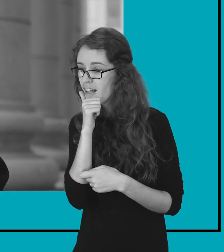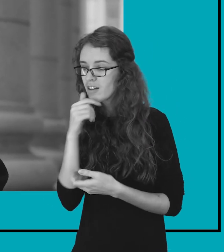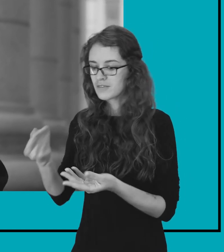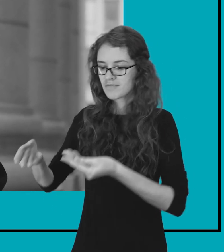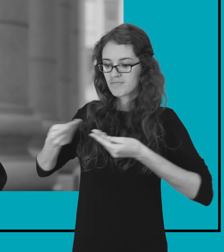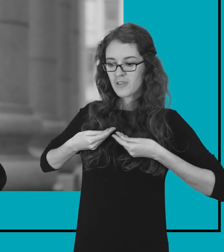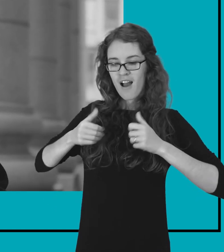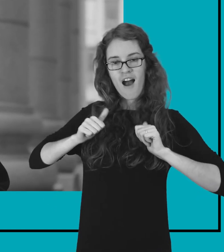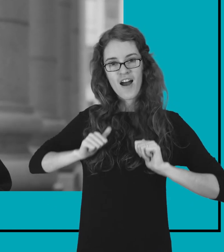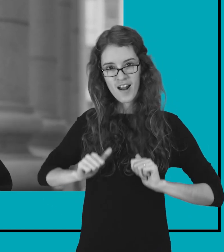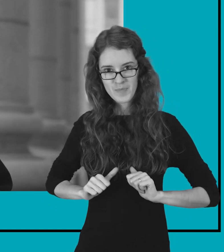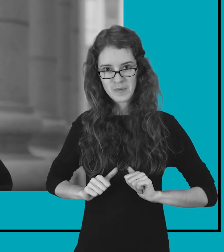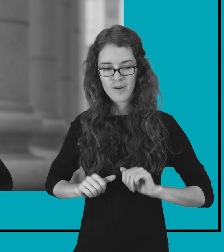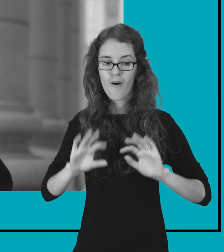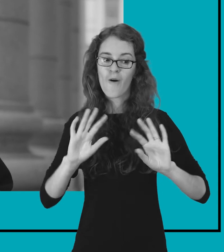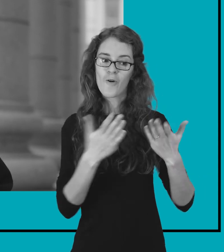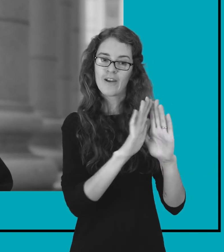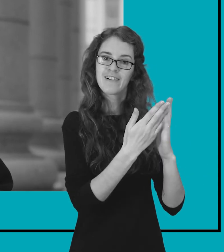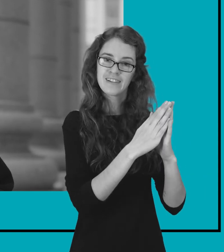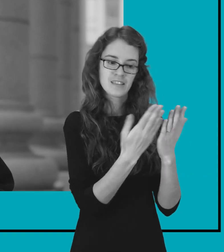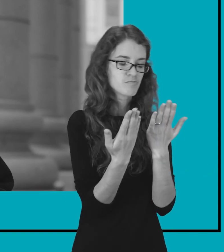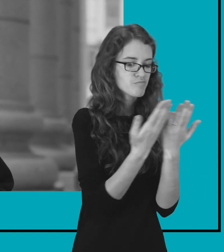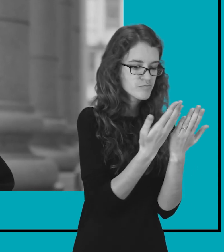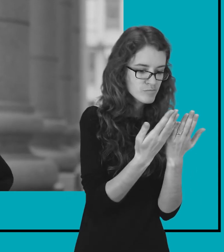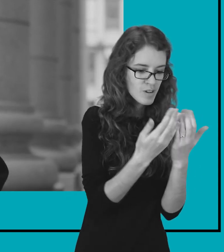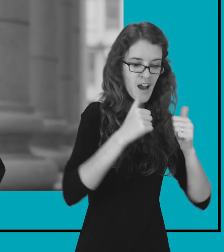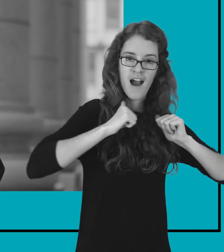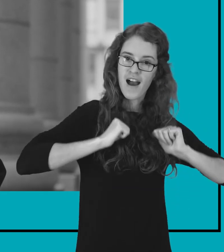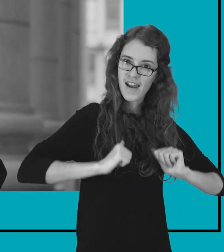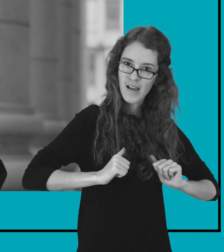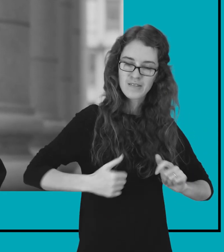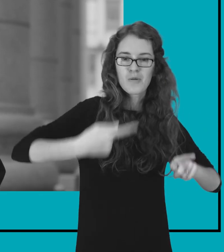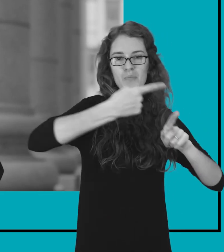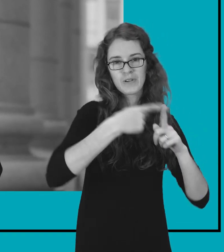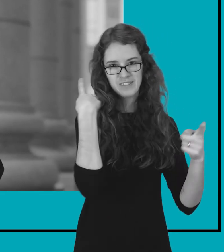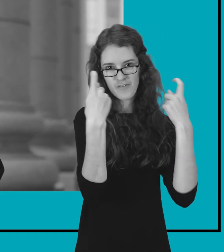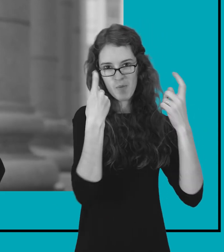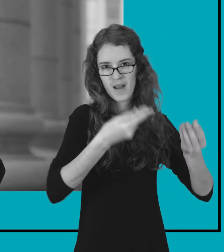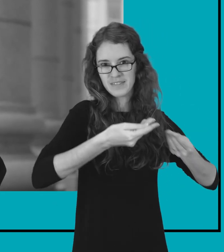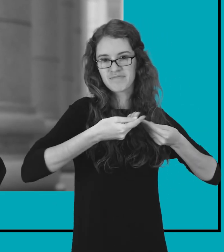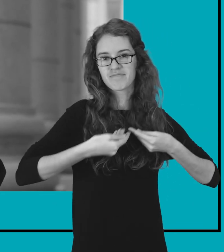randu ramybę, bet nebūtinai gaunu tą informaciją, kurią duoda knygos.